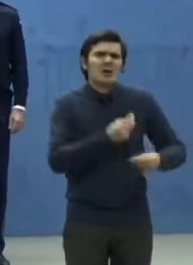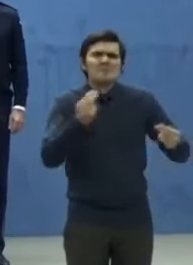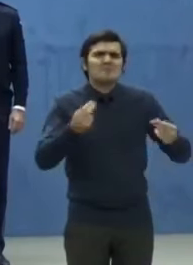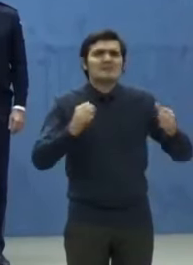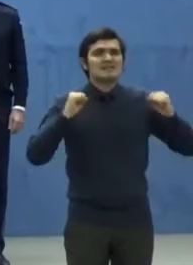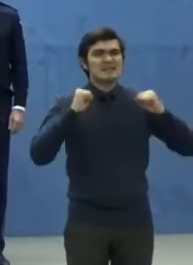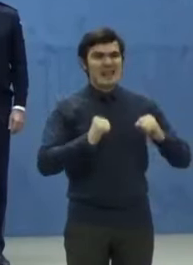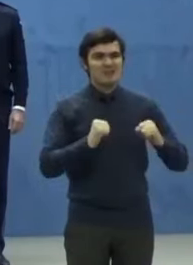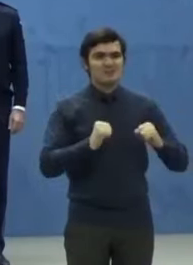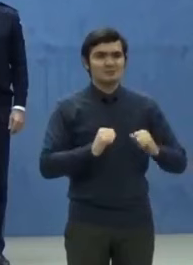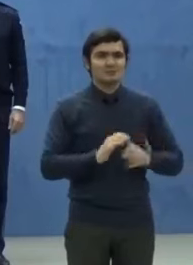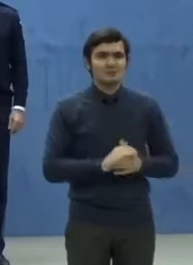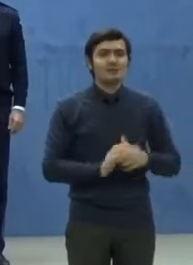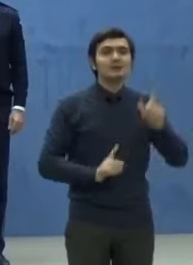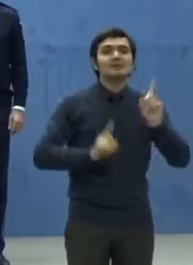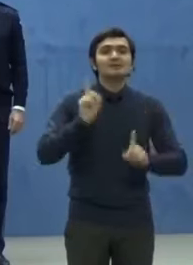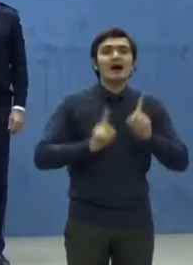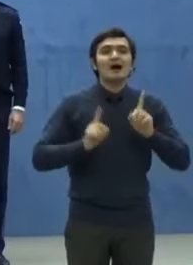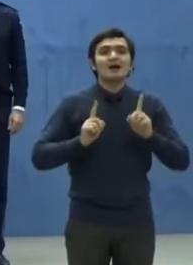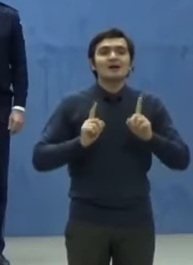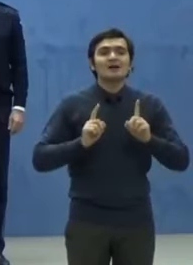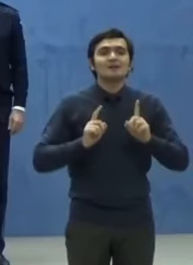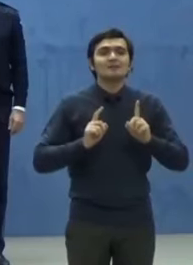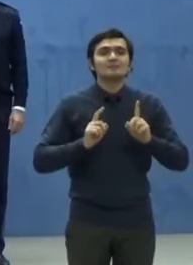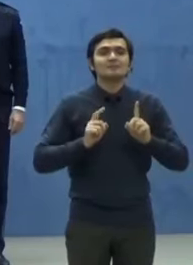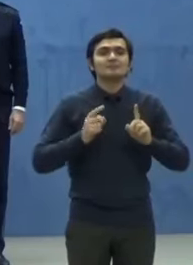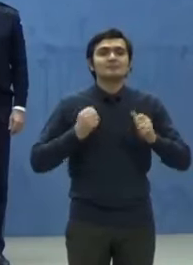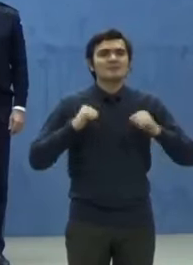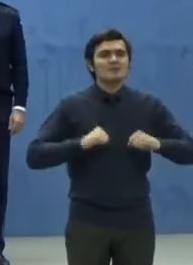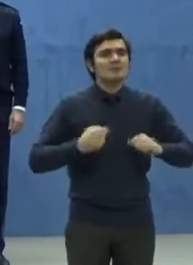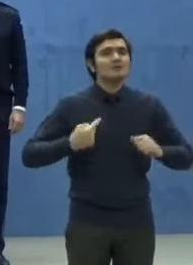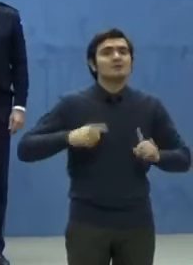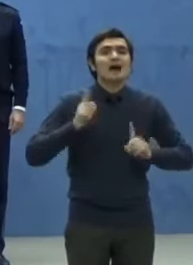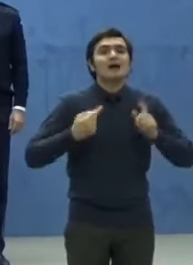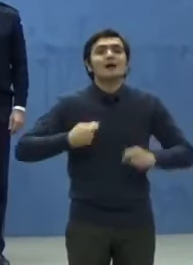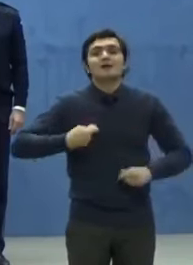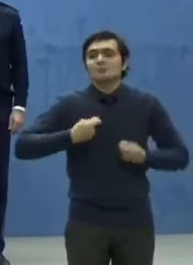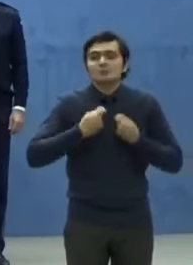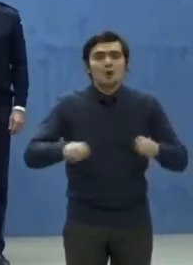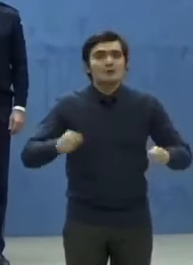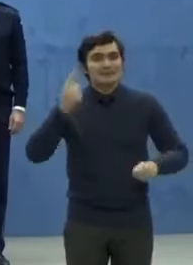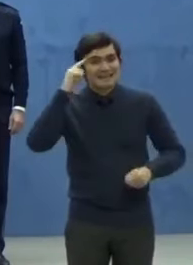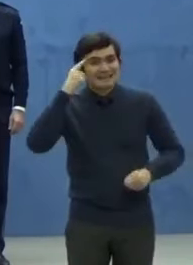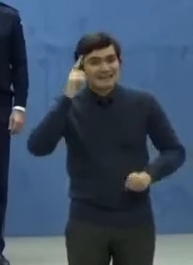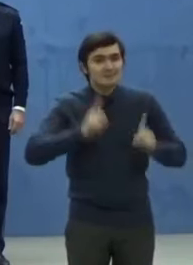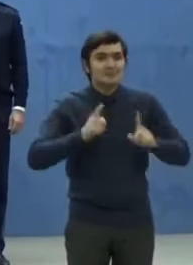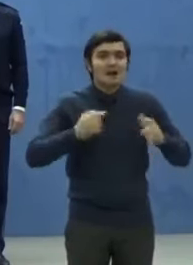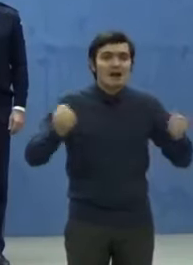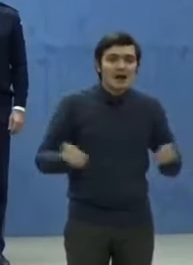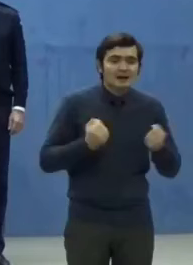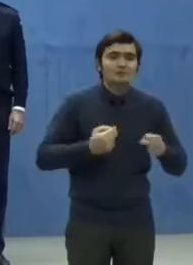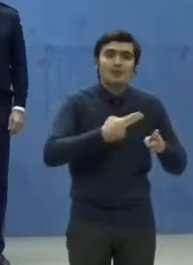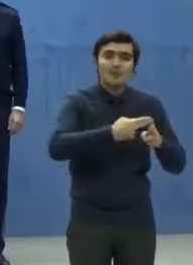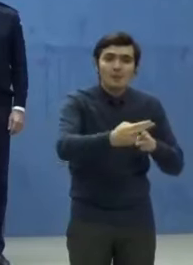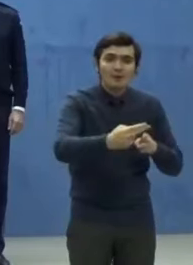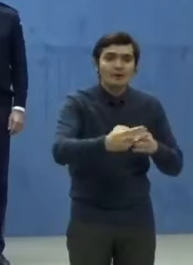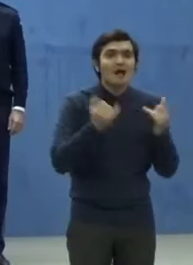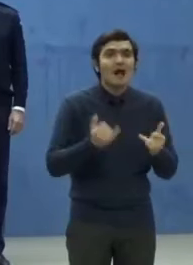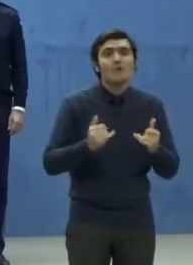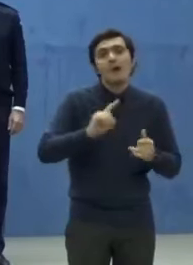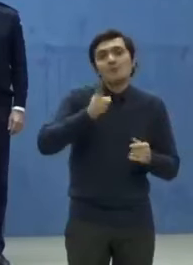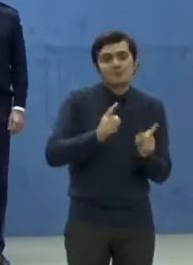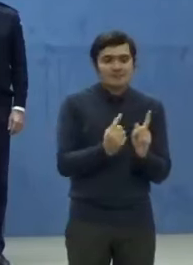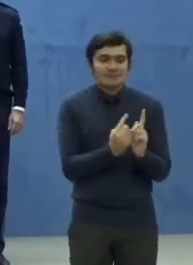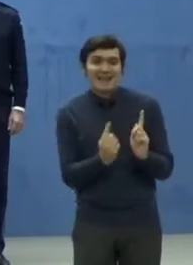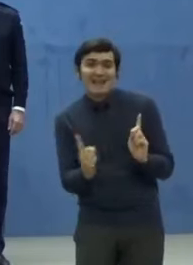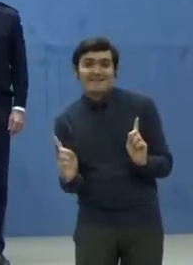dar dacă toți gândim și acționăm corect, acum evităm un